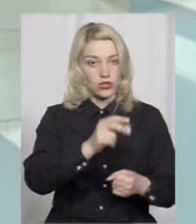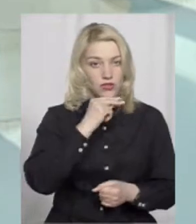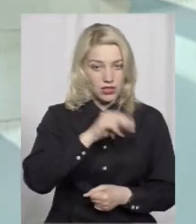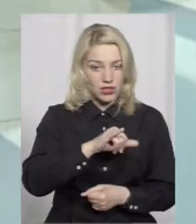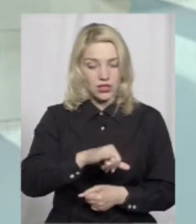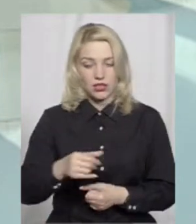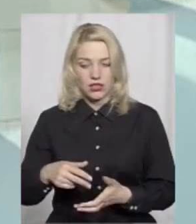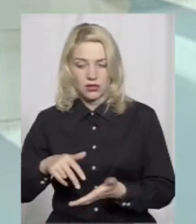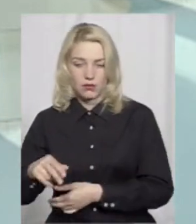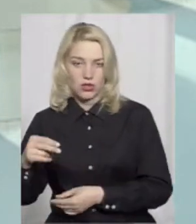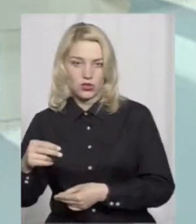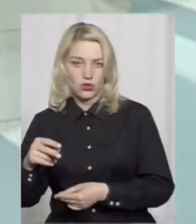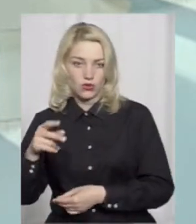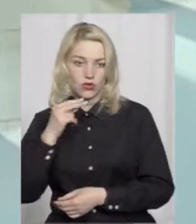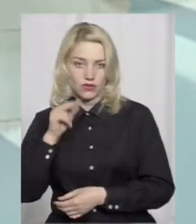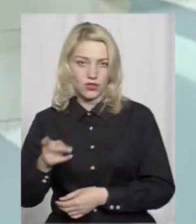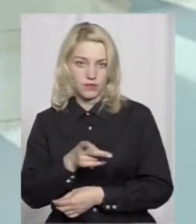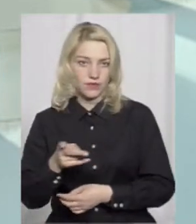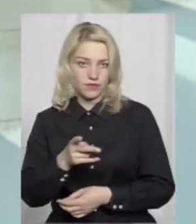пішохода, спричинили дане ДТП.